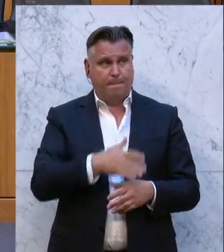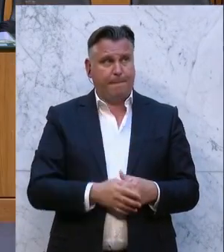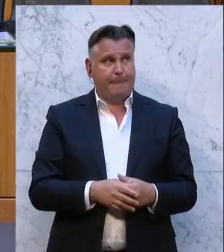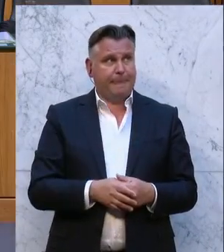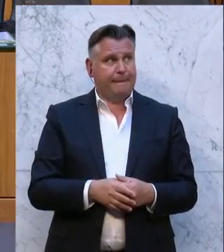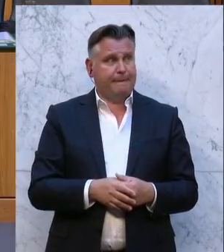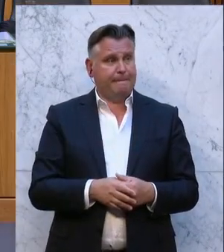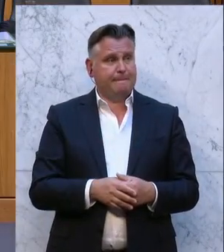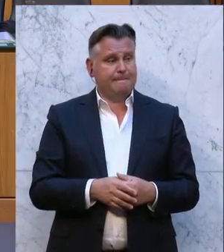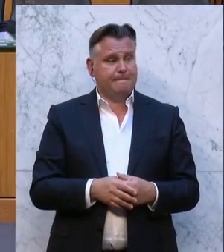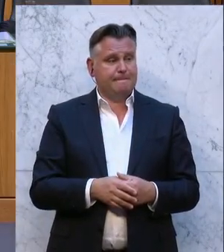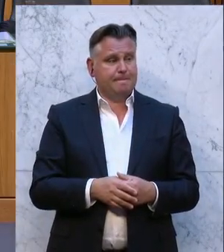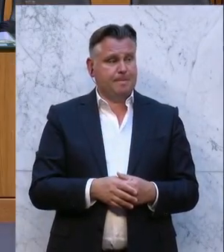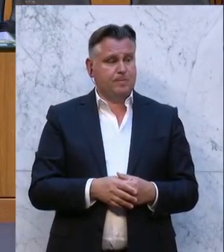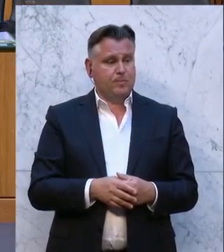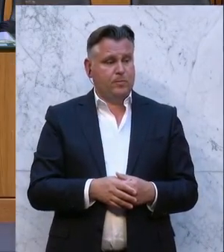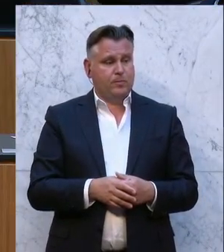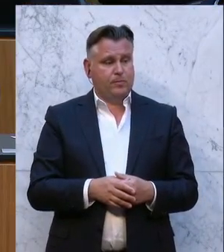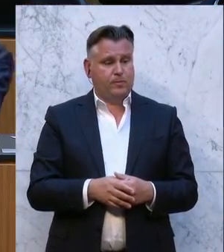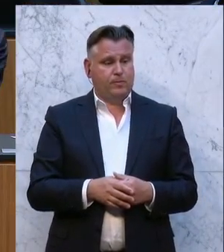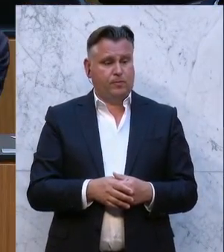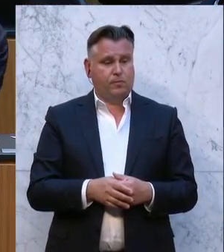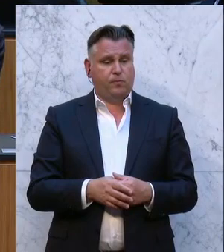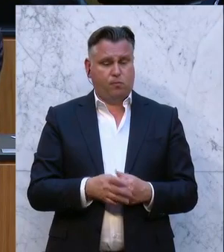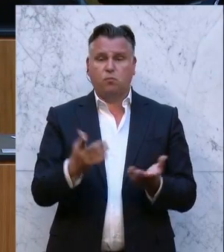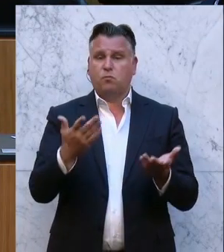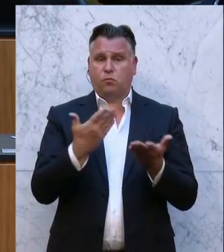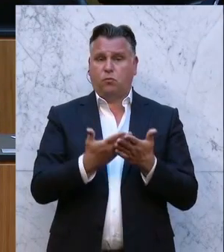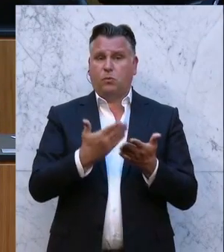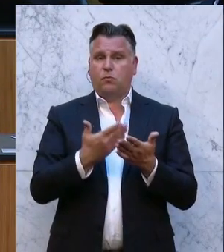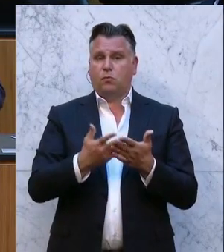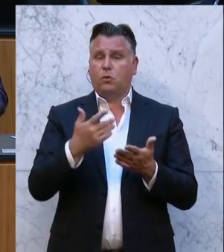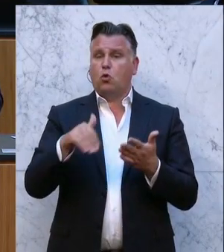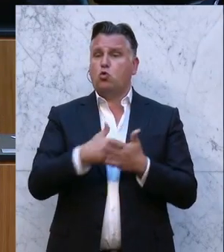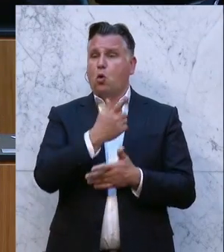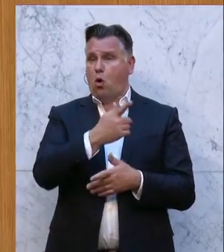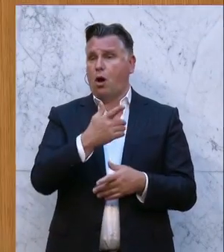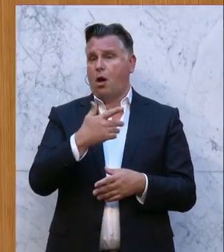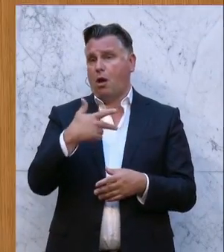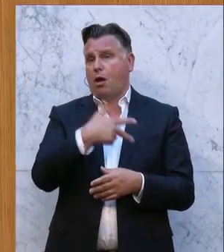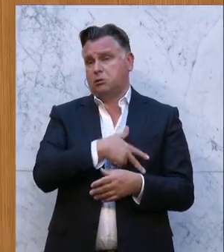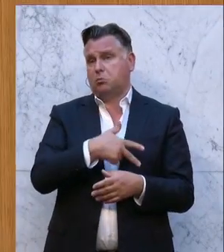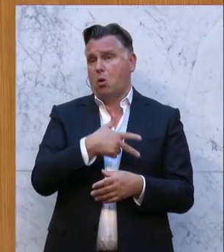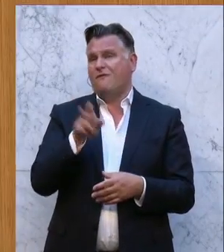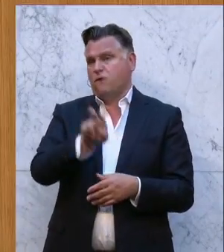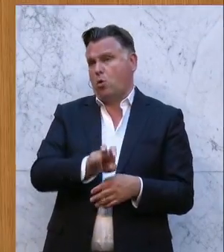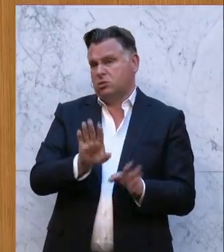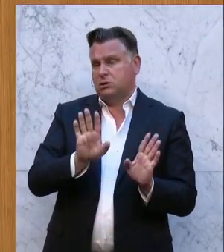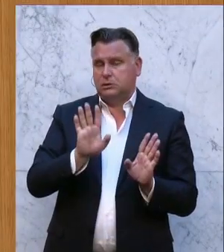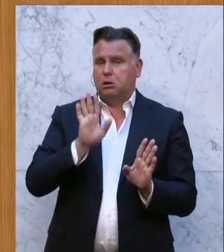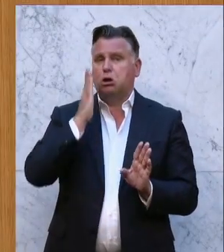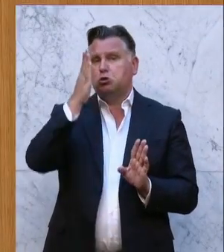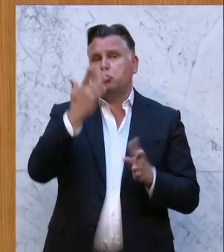Es mag sein, dass ein neuer SPÖ-Vorsitz diese Dinge mal anders sieht. Ich hoffe,